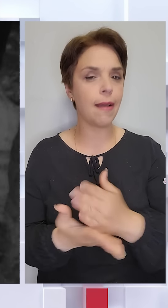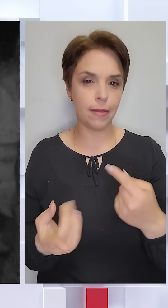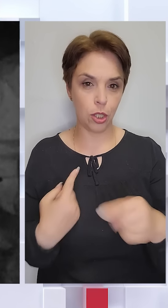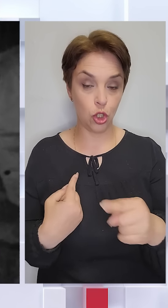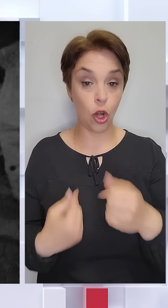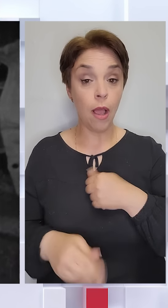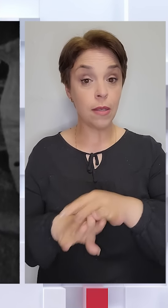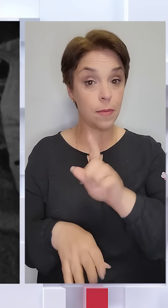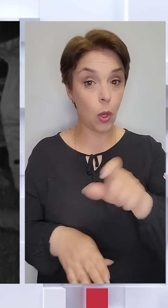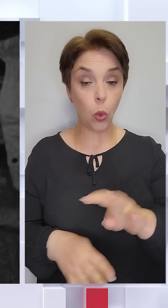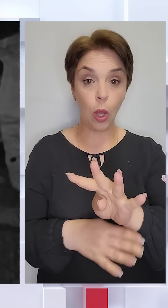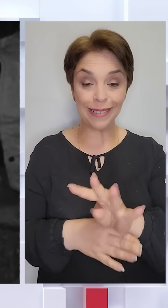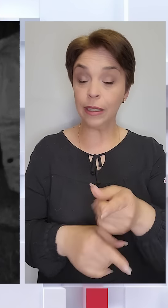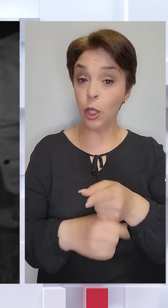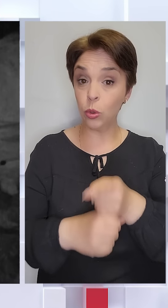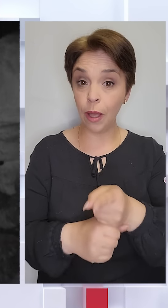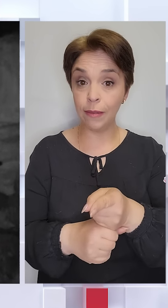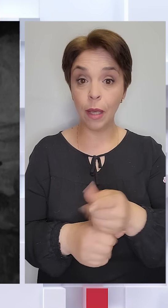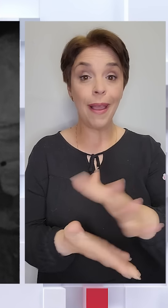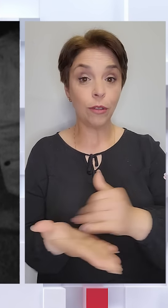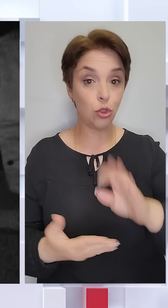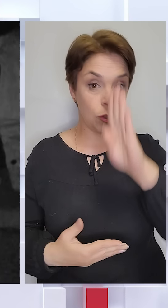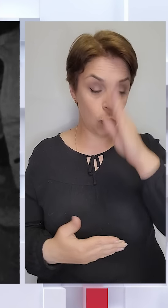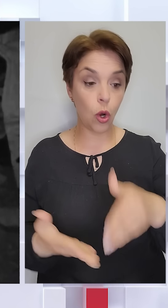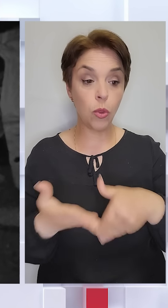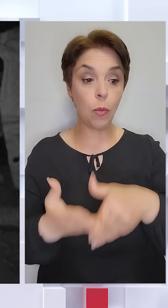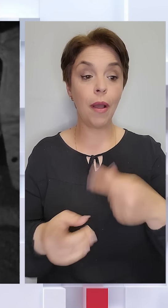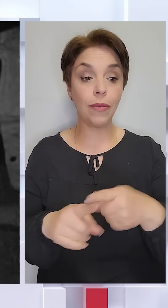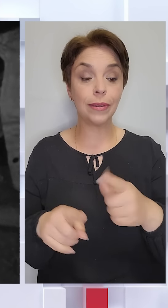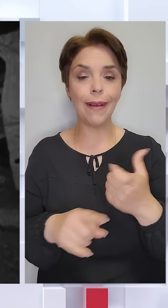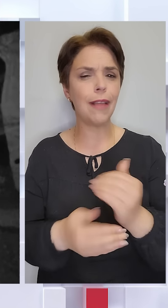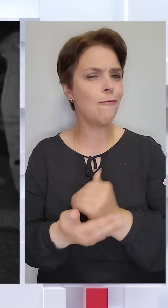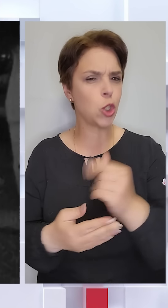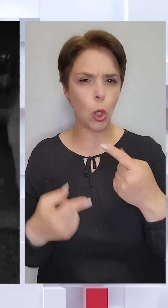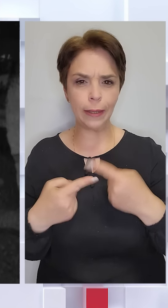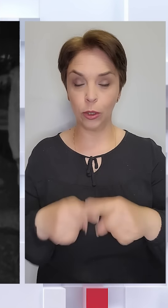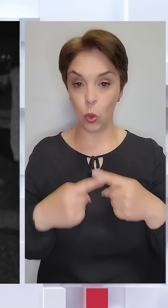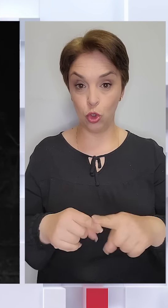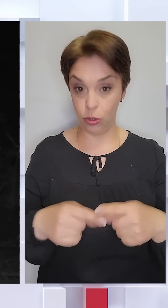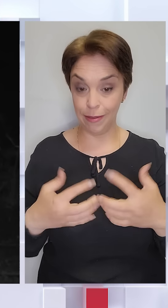піхотою, артилерією, танками нищити ворога допомагає ось така найвисокотехнологічніша.